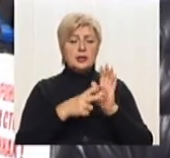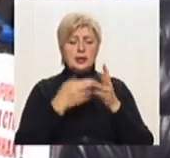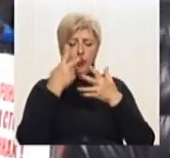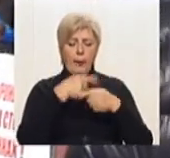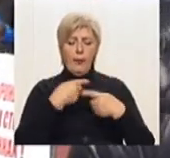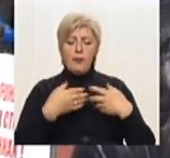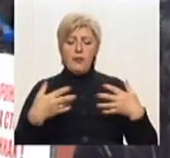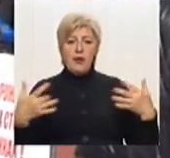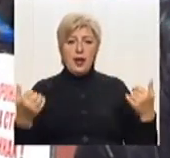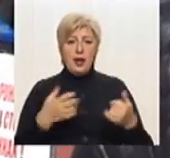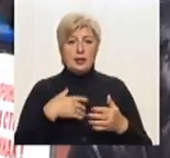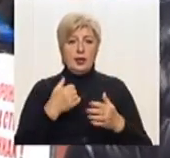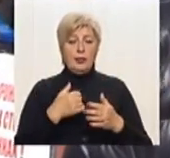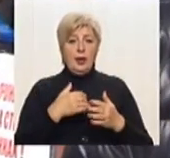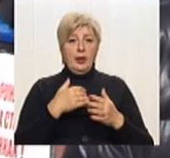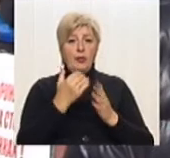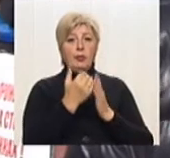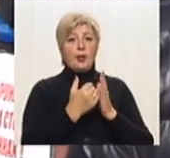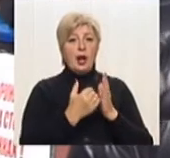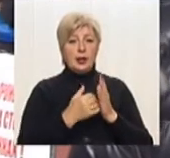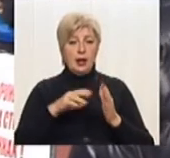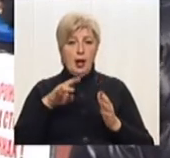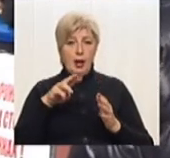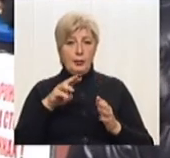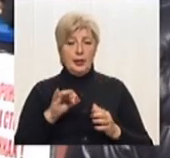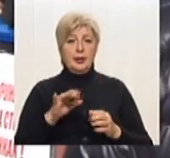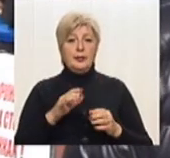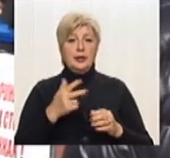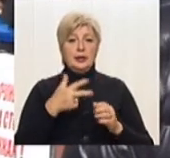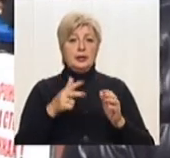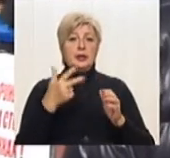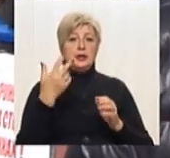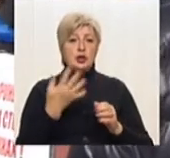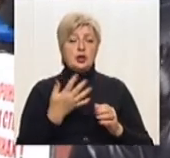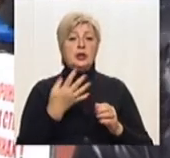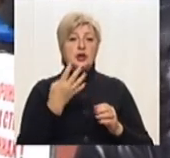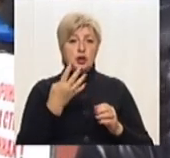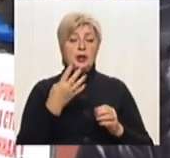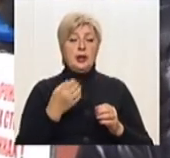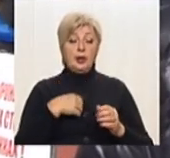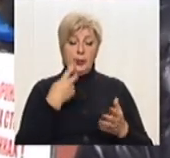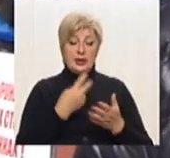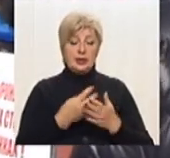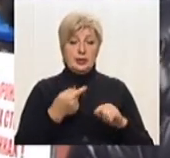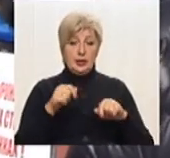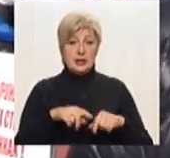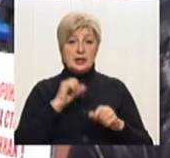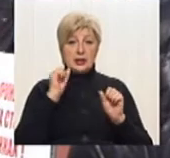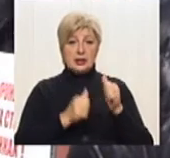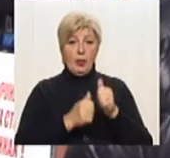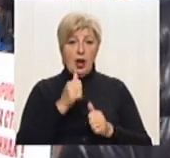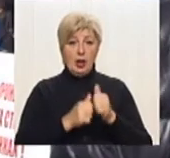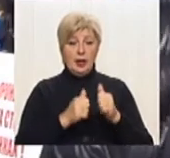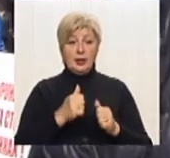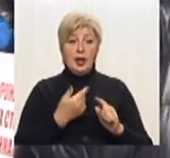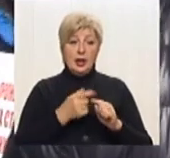програм, 34 з них представлені на цих змаганнях. Якщо коротко, то